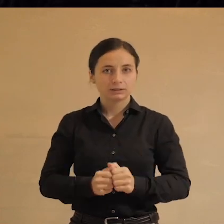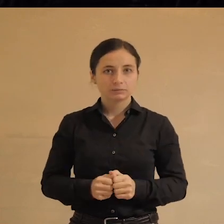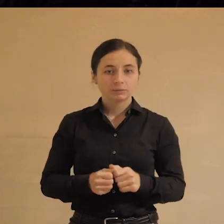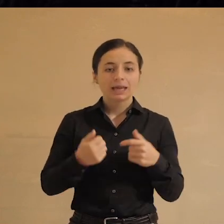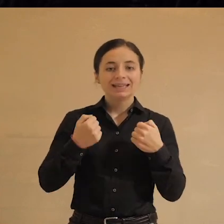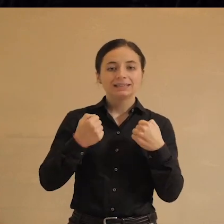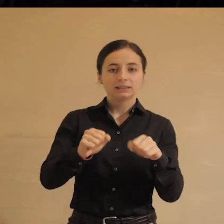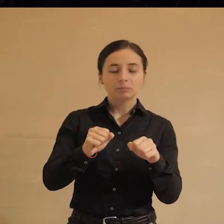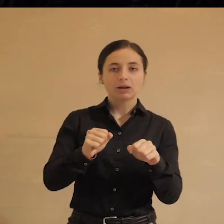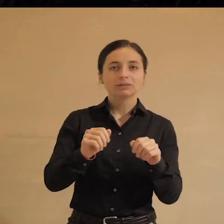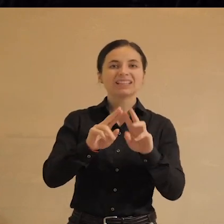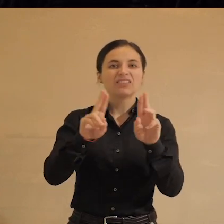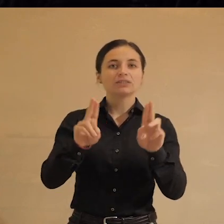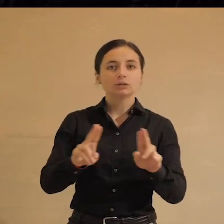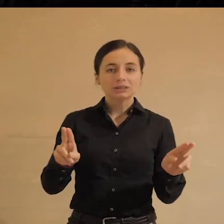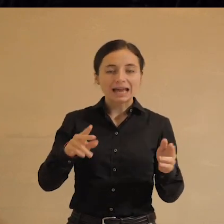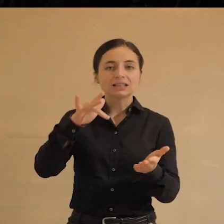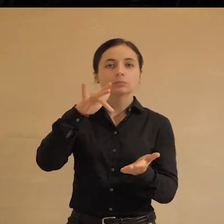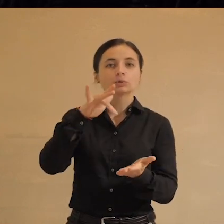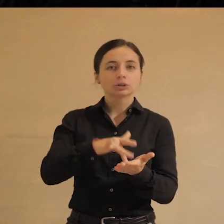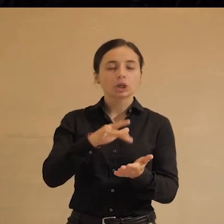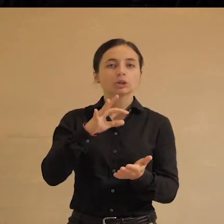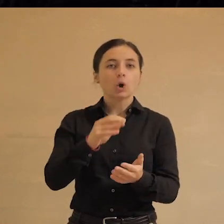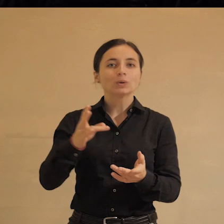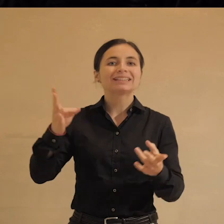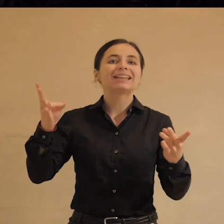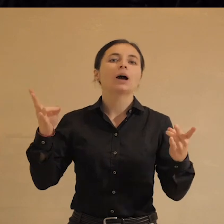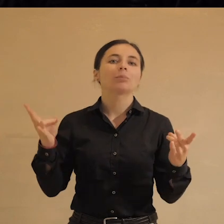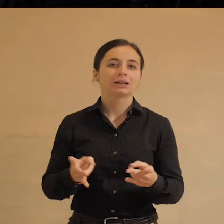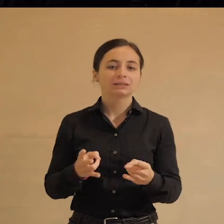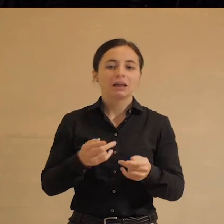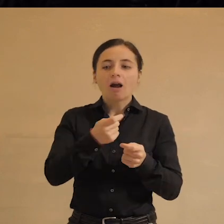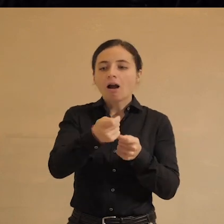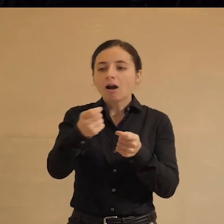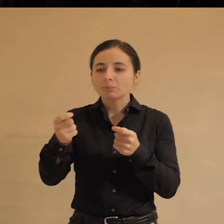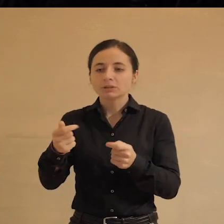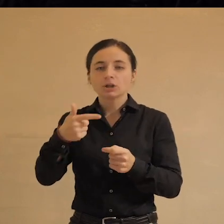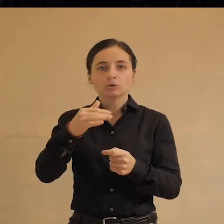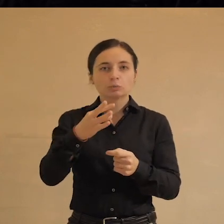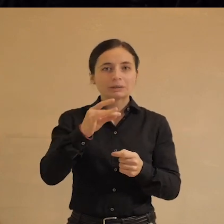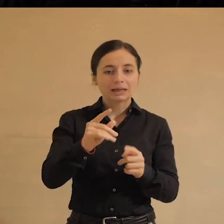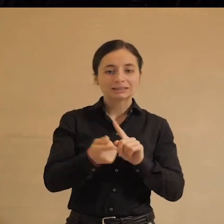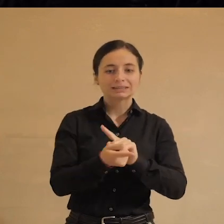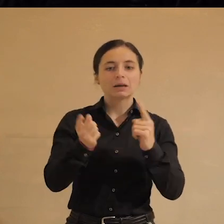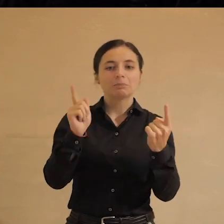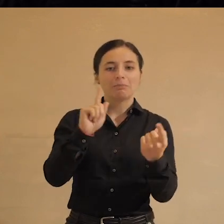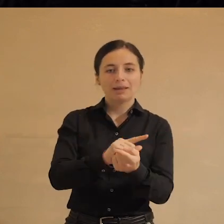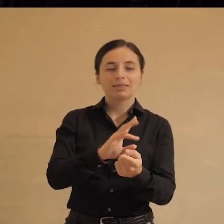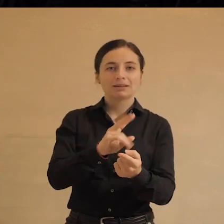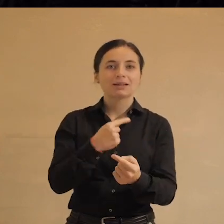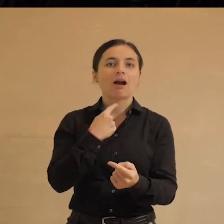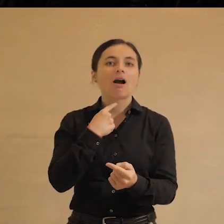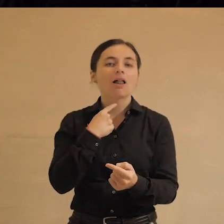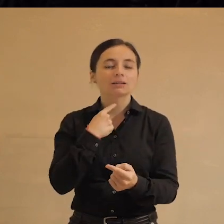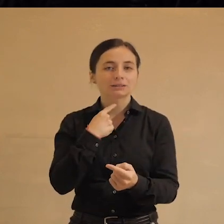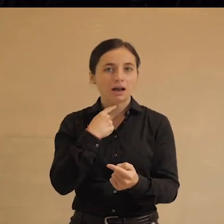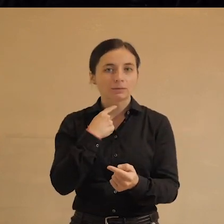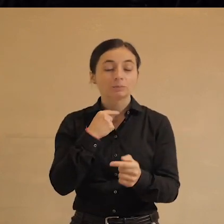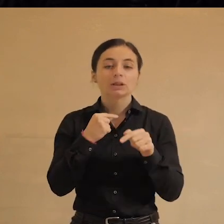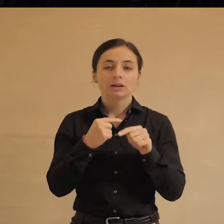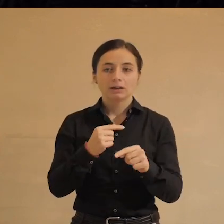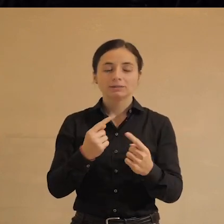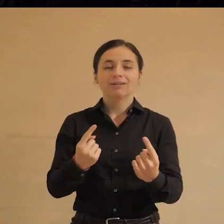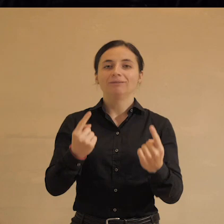то есть избавиться федеральному центру от необходимости кормить губернаторов в обмен на голоса, это, конечно,